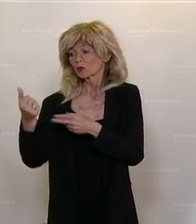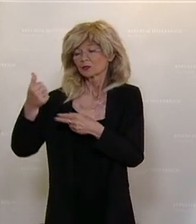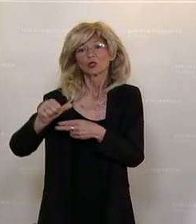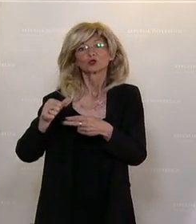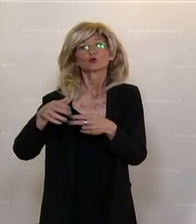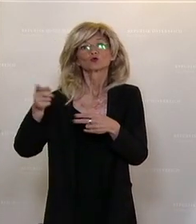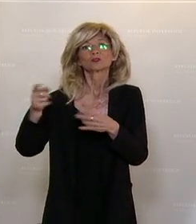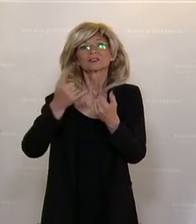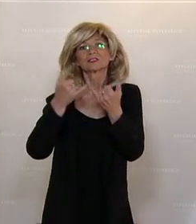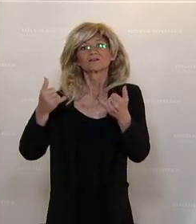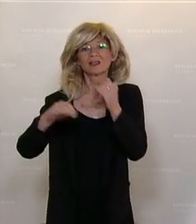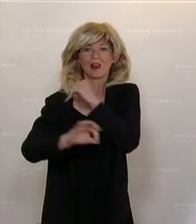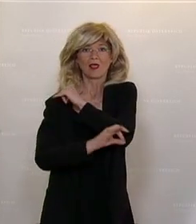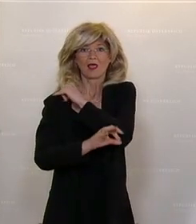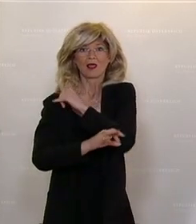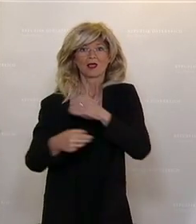Anstellung von Lehrkräften.